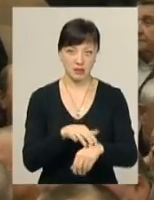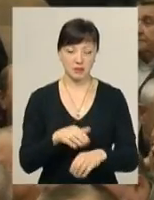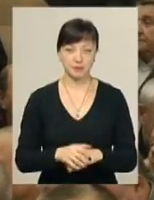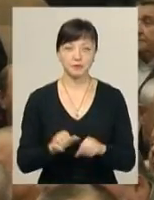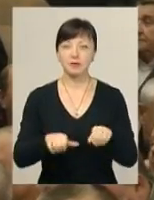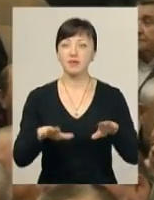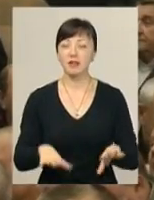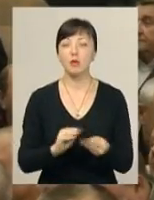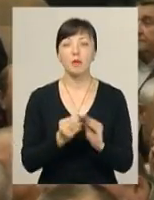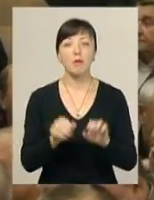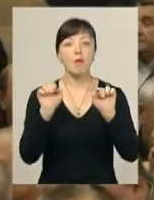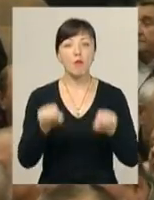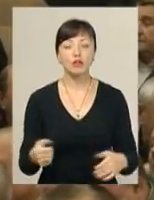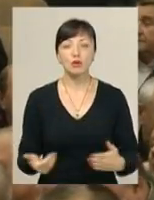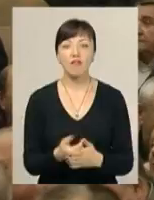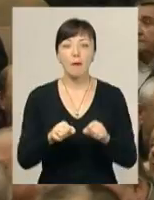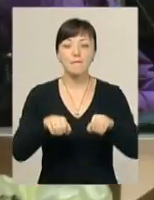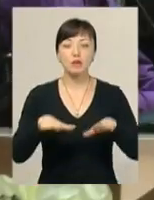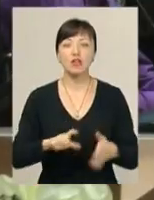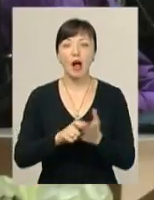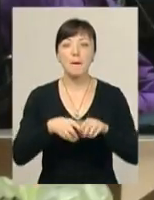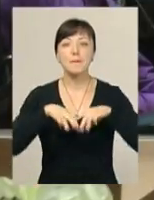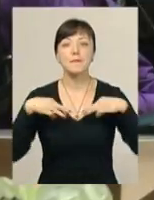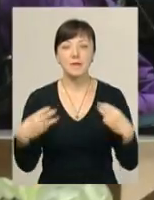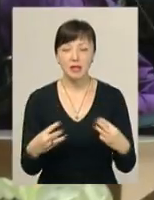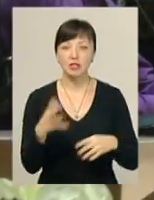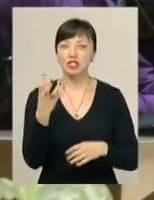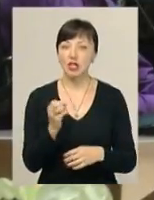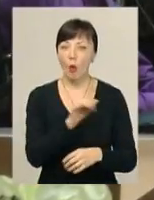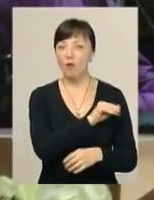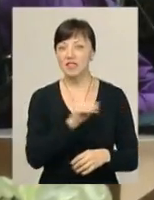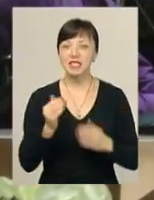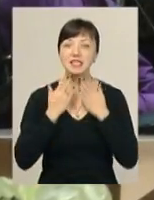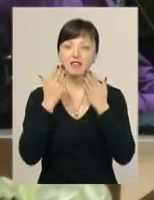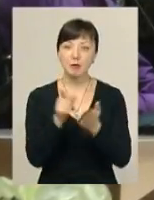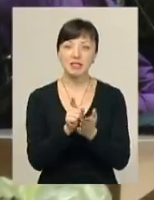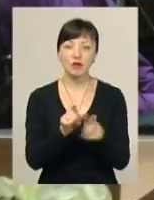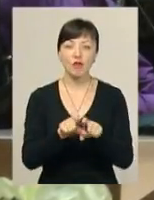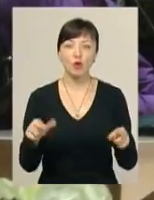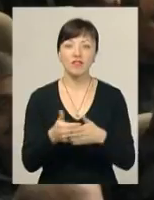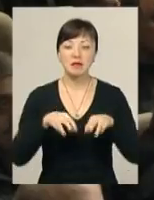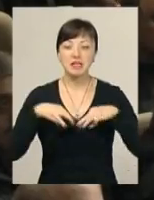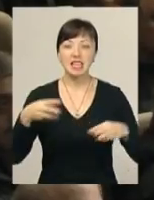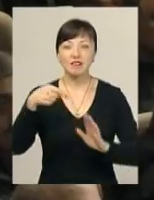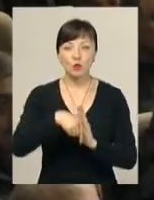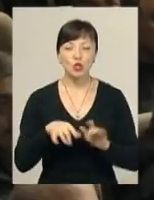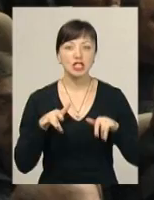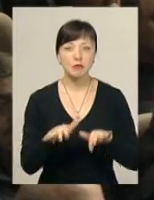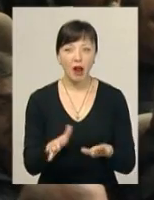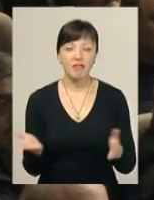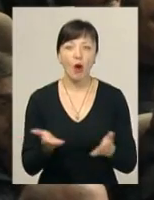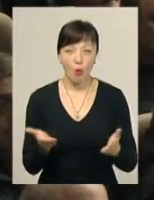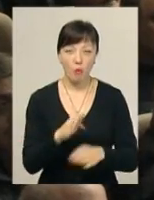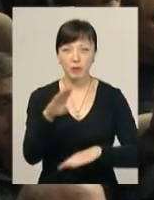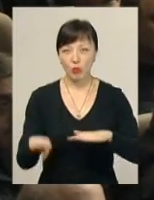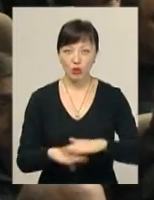Вирішити проблему може лише нова постанова Кабміну, а ще офіційне звернення до пенсійного фонду від Міністерства внутрішніх справ, якому